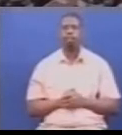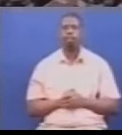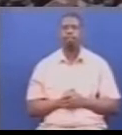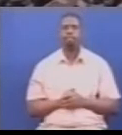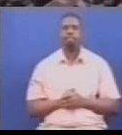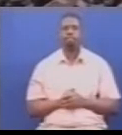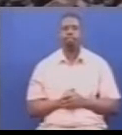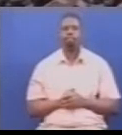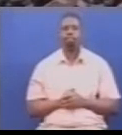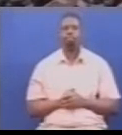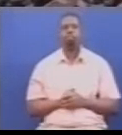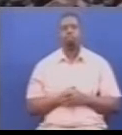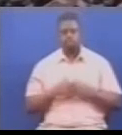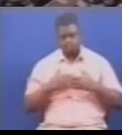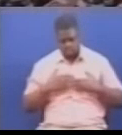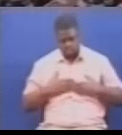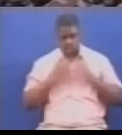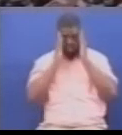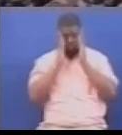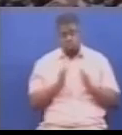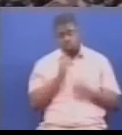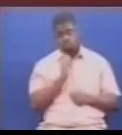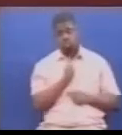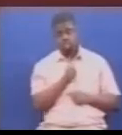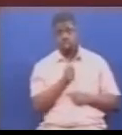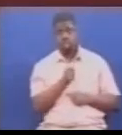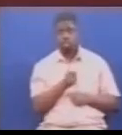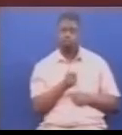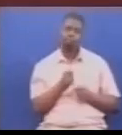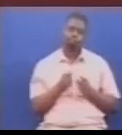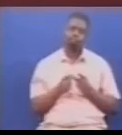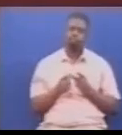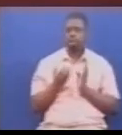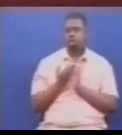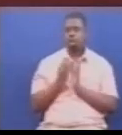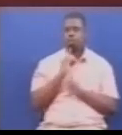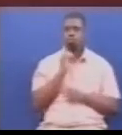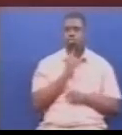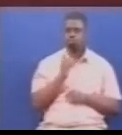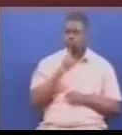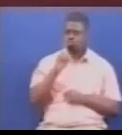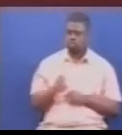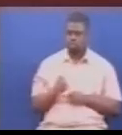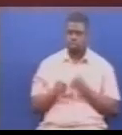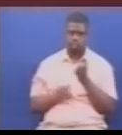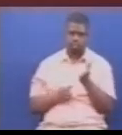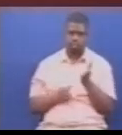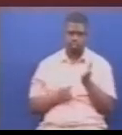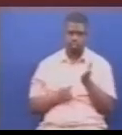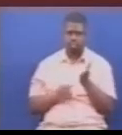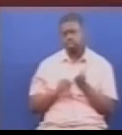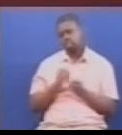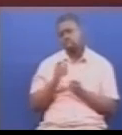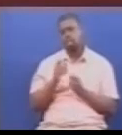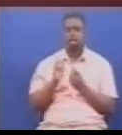Asante mwishmiwa speaker, kwa niyaba ya waziri wa Afya, maendulia jamii jinsi ya waze na watoto, naomba kujibu swali